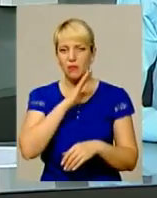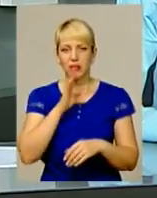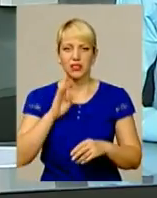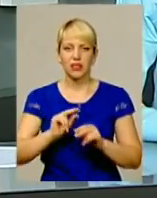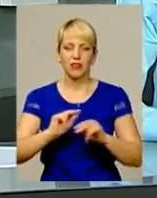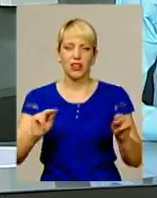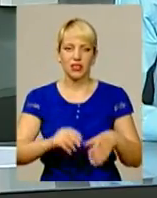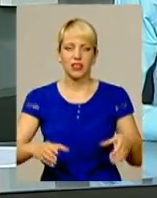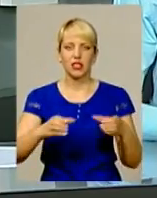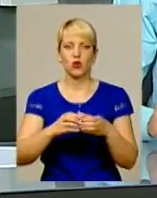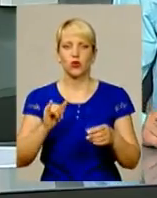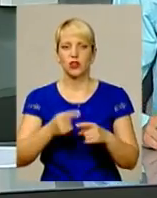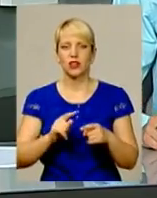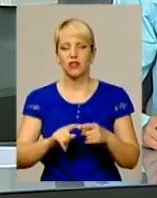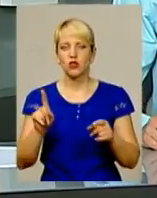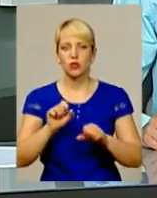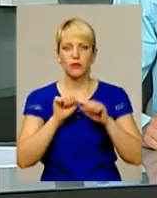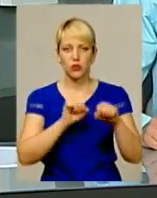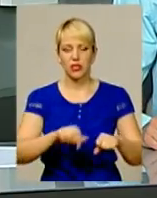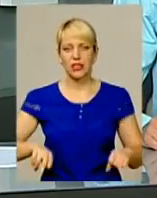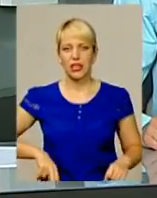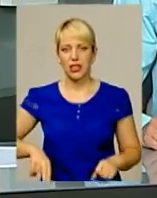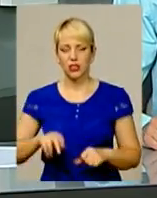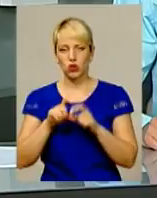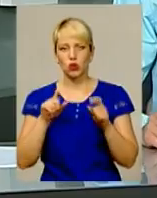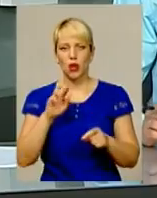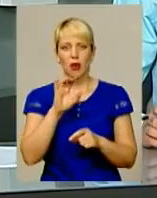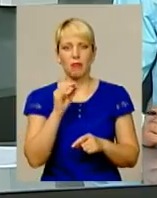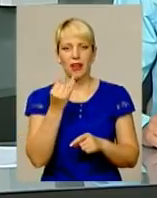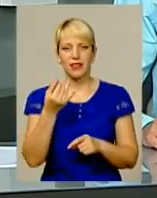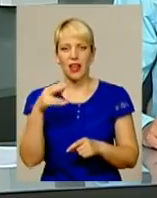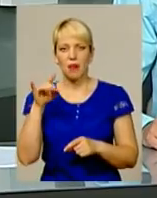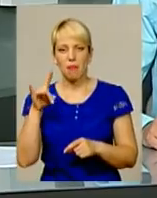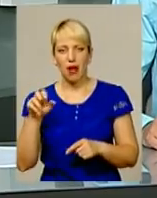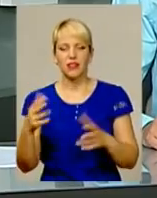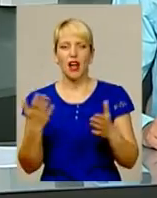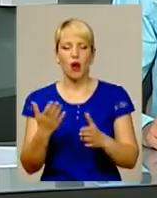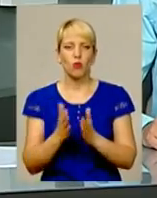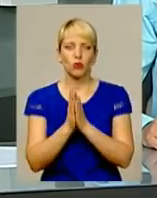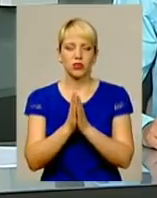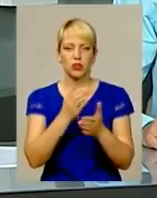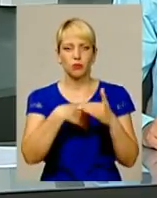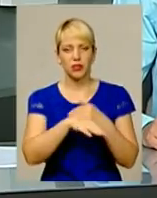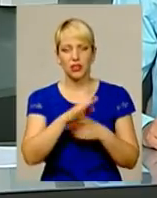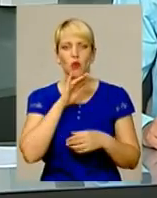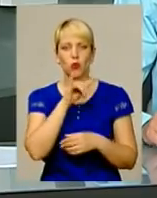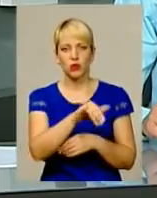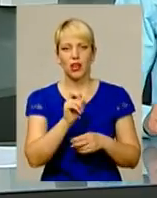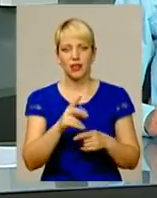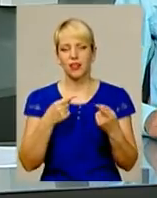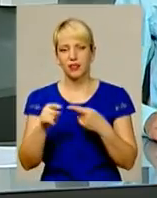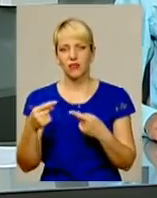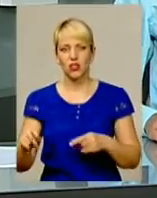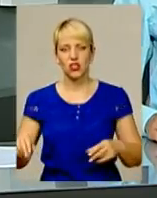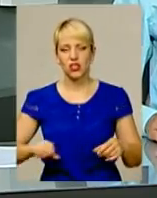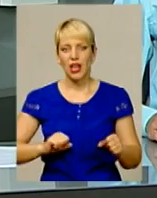Все, аби відстояти директорку школи Броніславу Бейдерман, котру так би мовити, попросили піти. Бо в неї, як і в десятка інших керівників